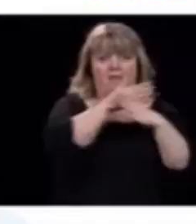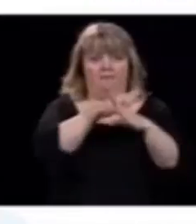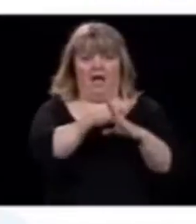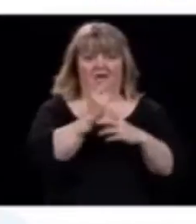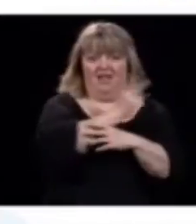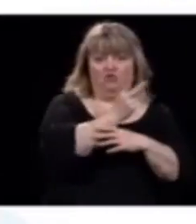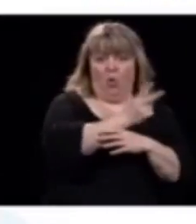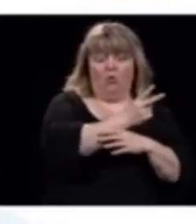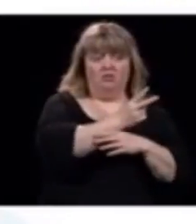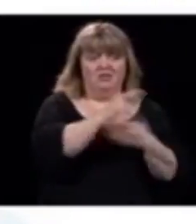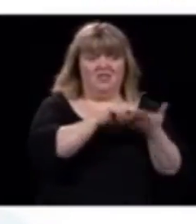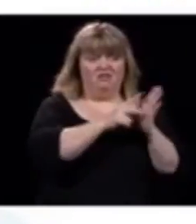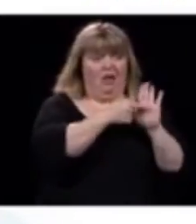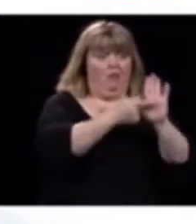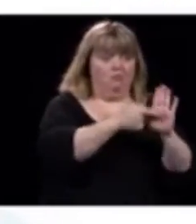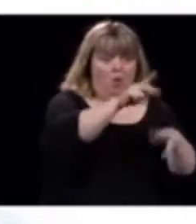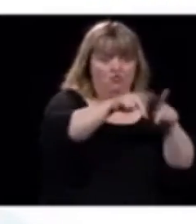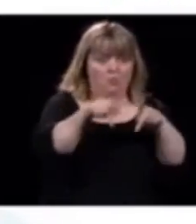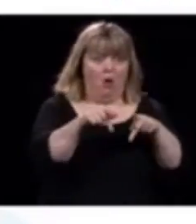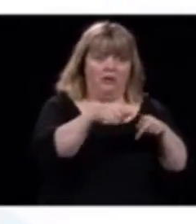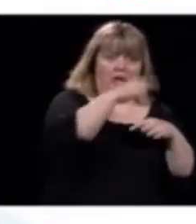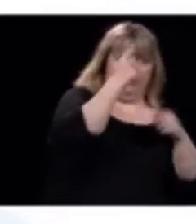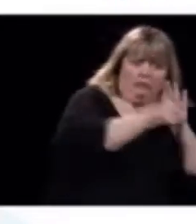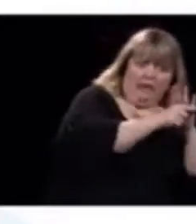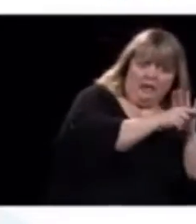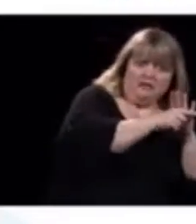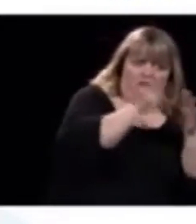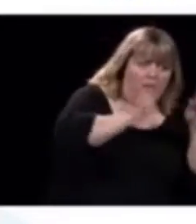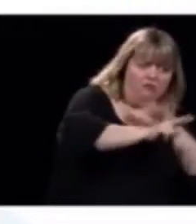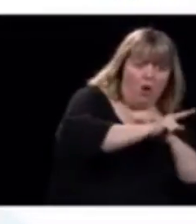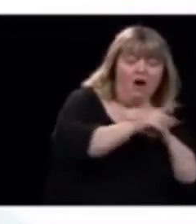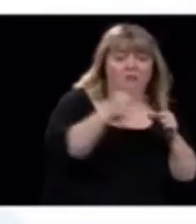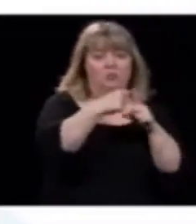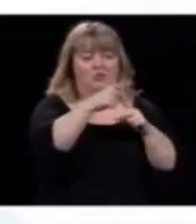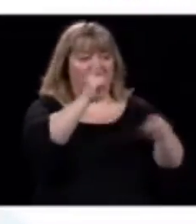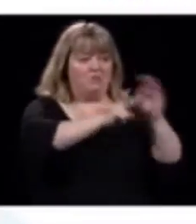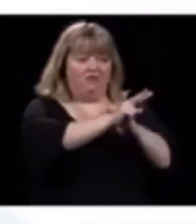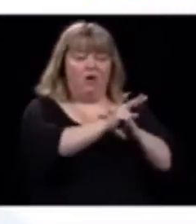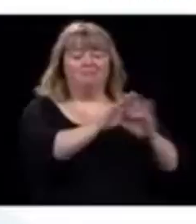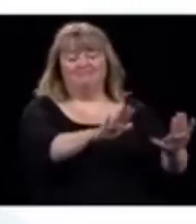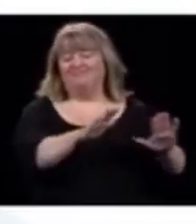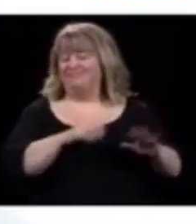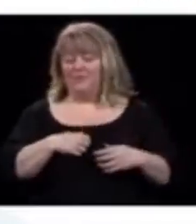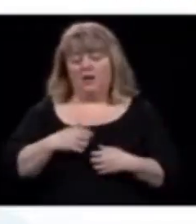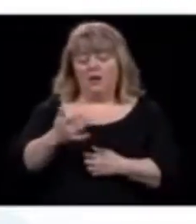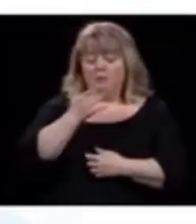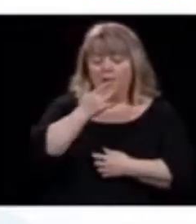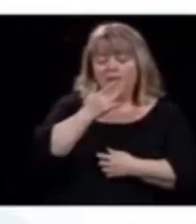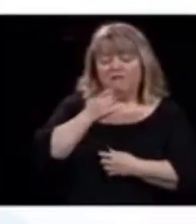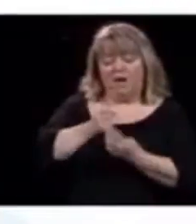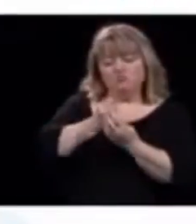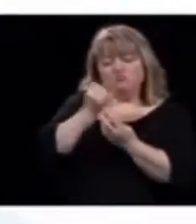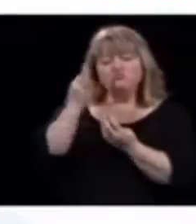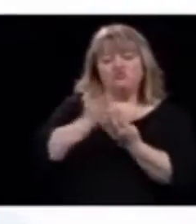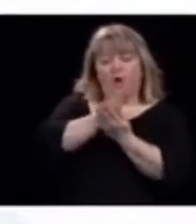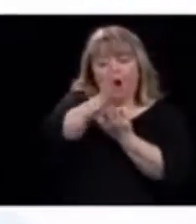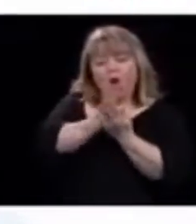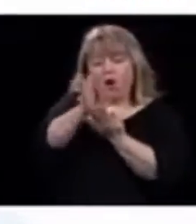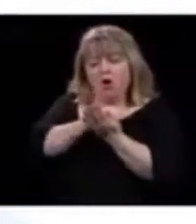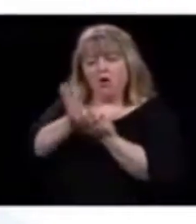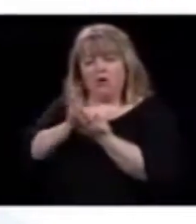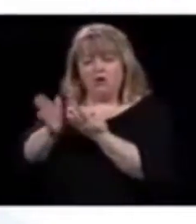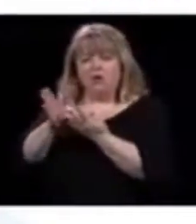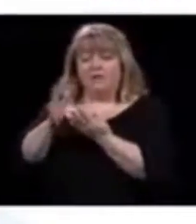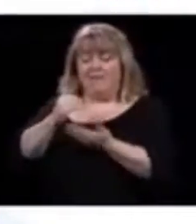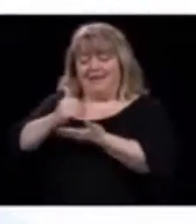préfère en avoir plusieurs, puis je préfère qu'on le garde pour nous, parce que si on commence à donner tous les scénarios,